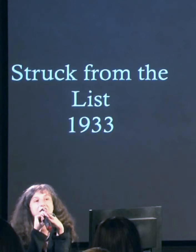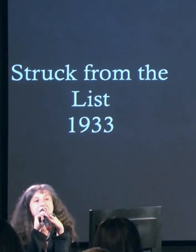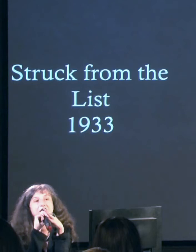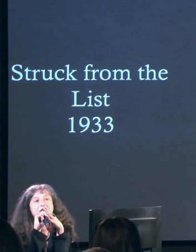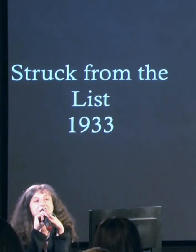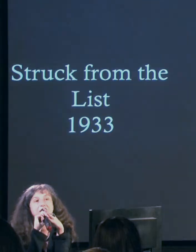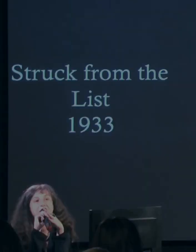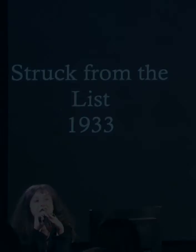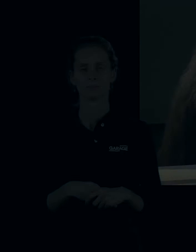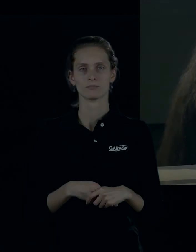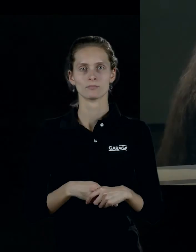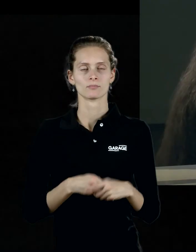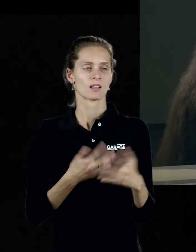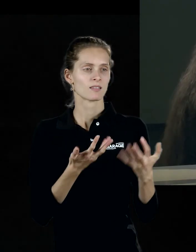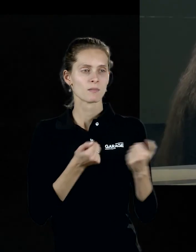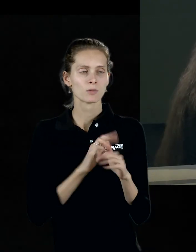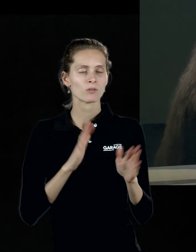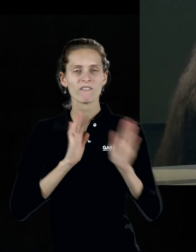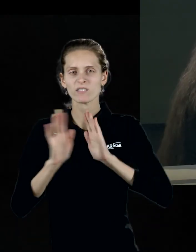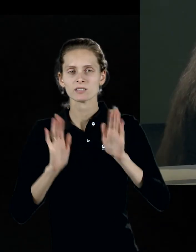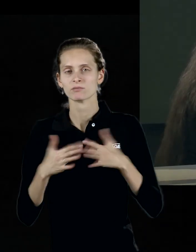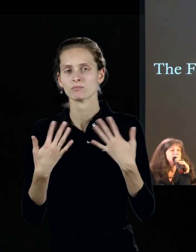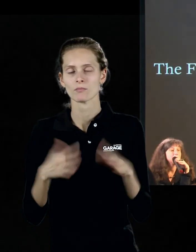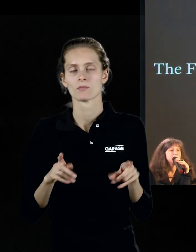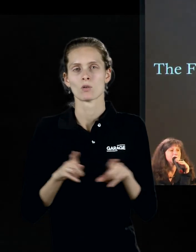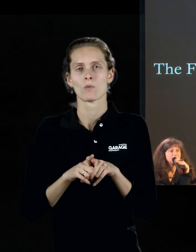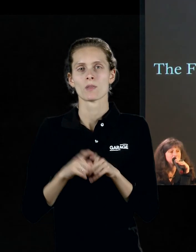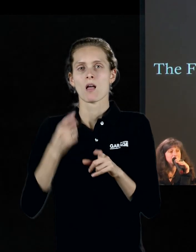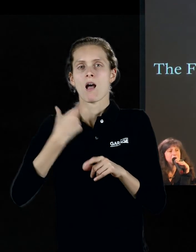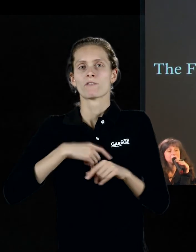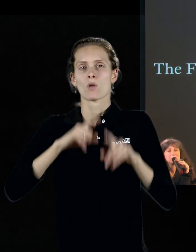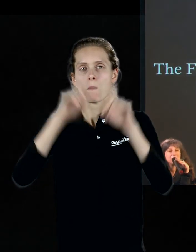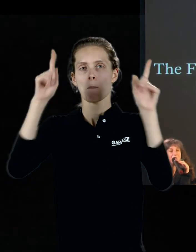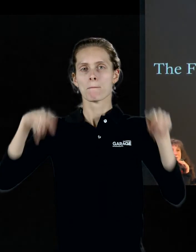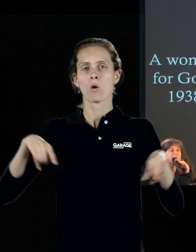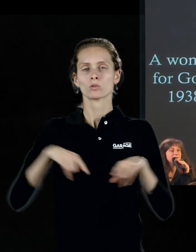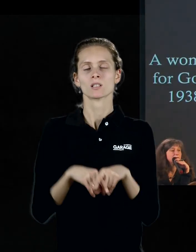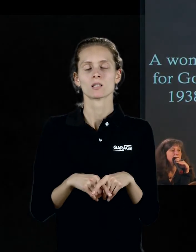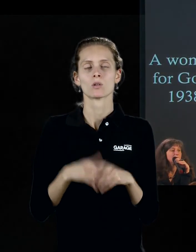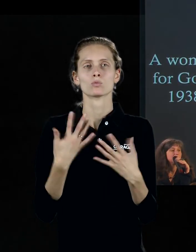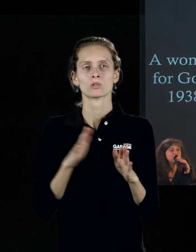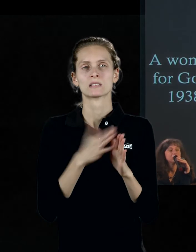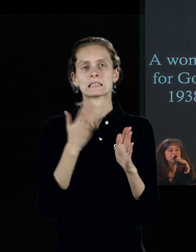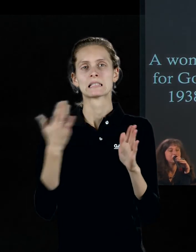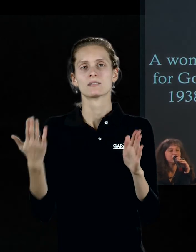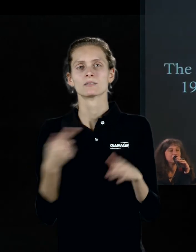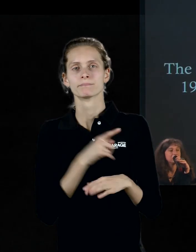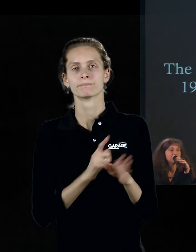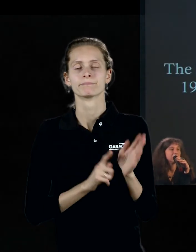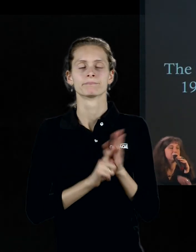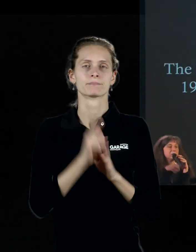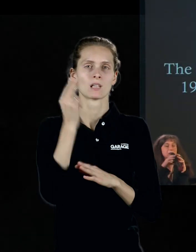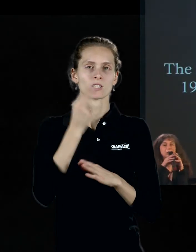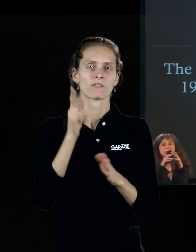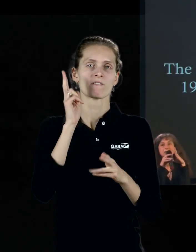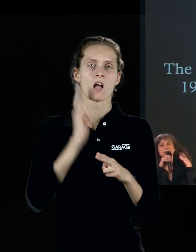черного цвета. Такой автопортрет и серия, которую начал рисовать в